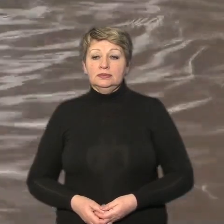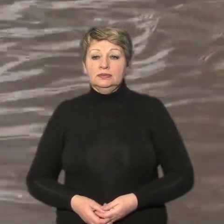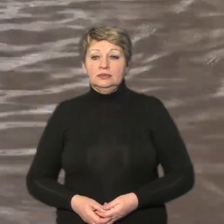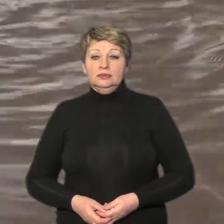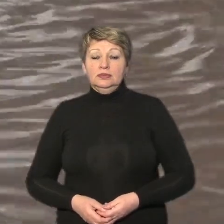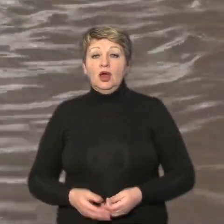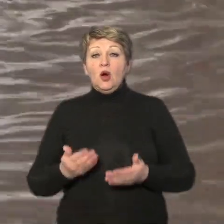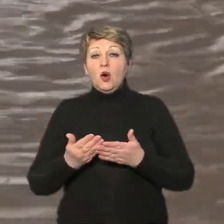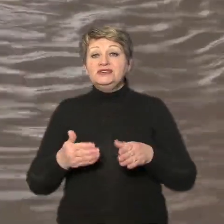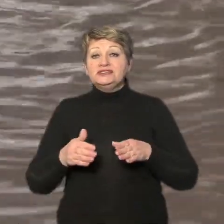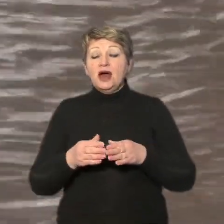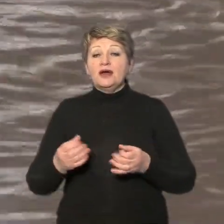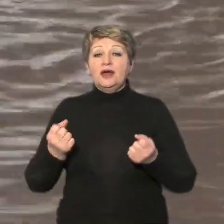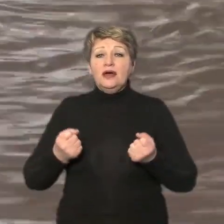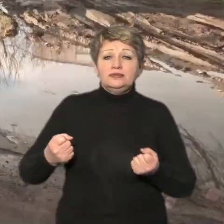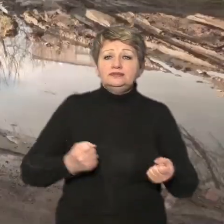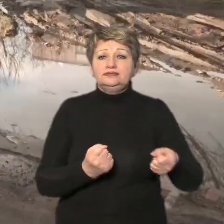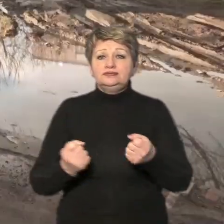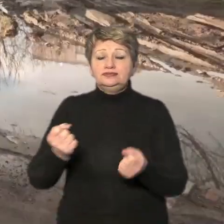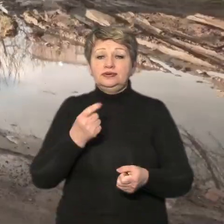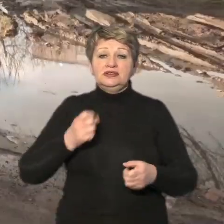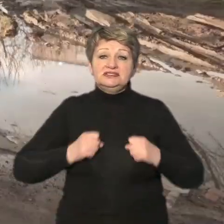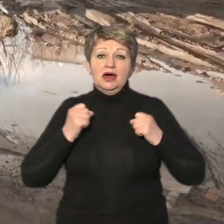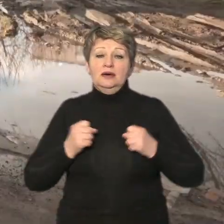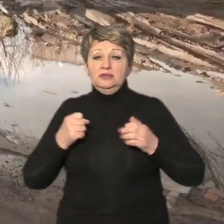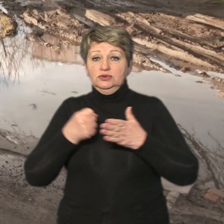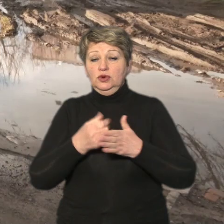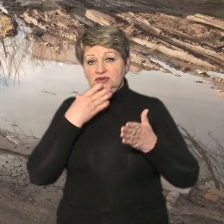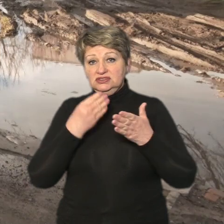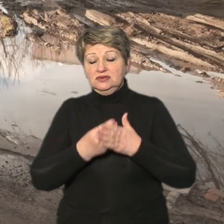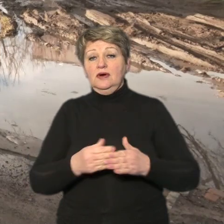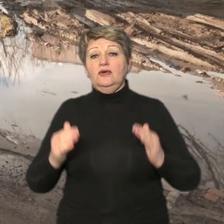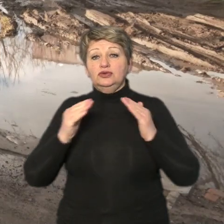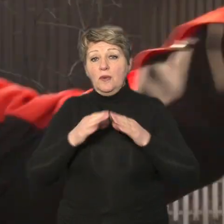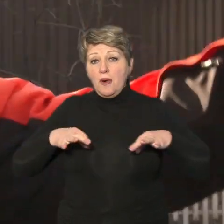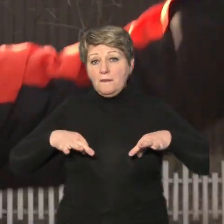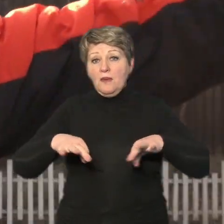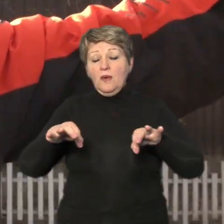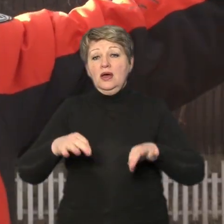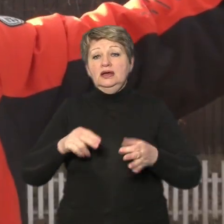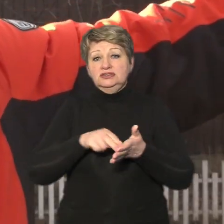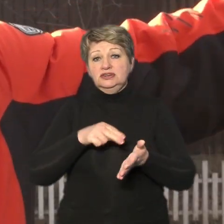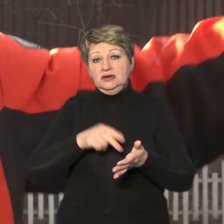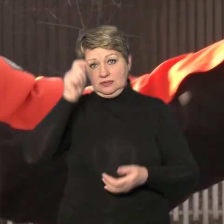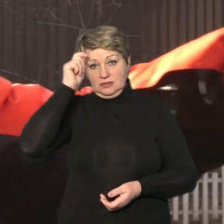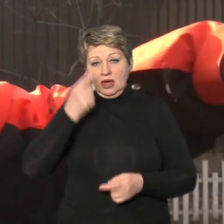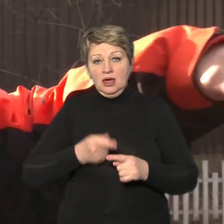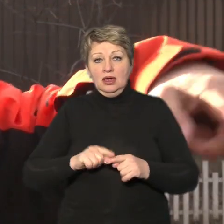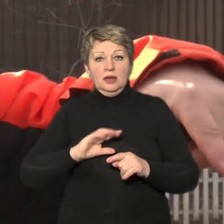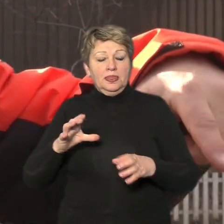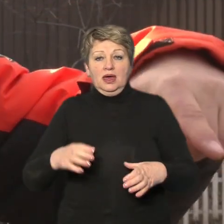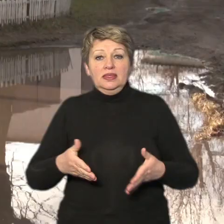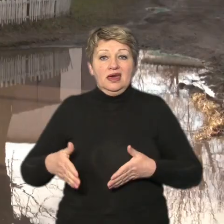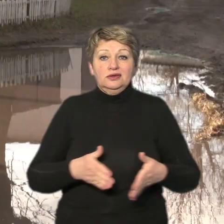ось таким шляхом щоразу намагається під'їхати до свого подвір'я черкасець В'ячеслав Толуман каже це не дорога а смуга